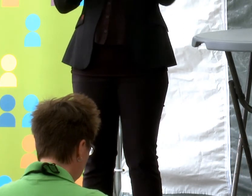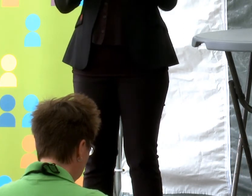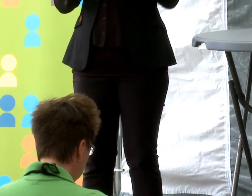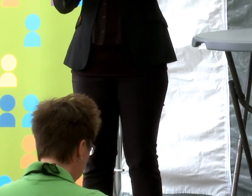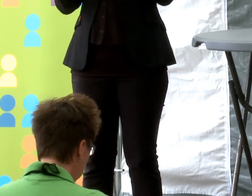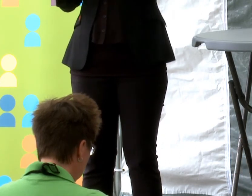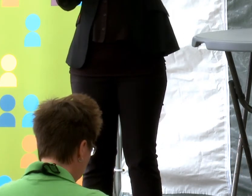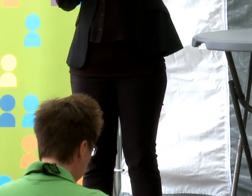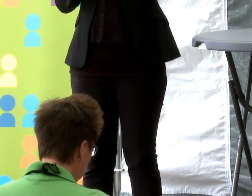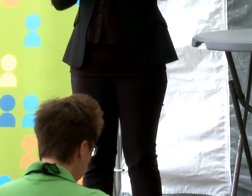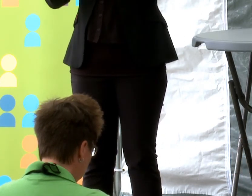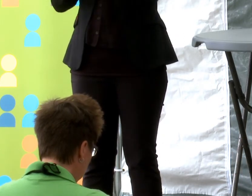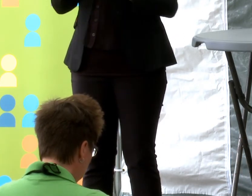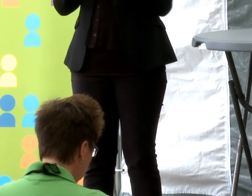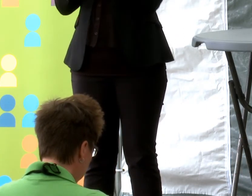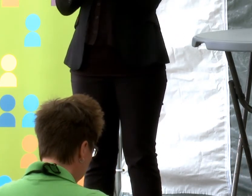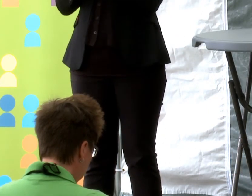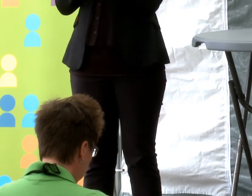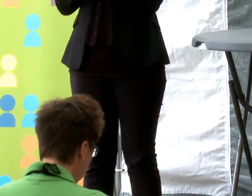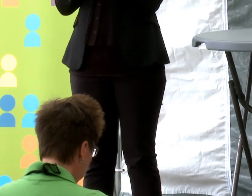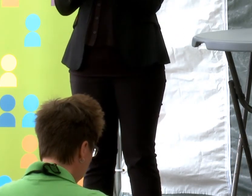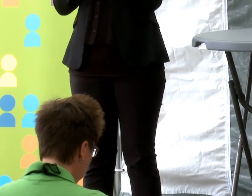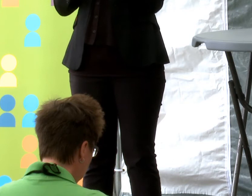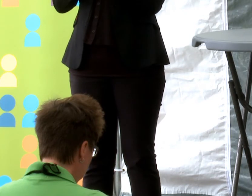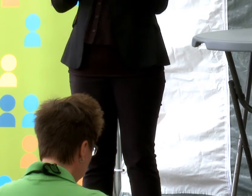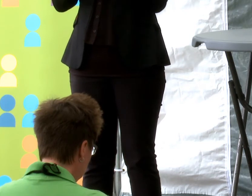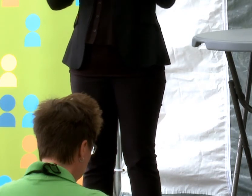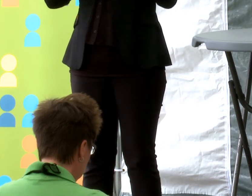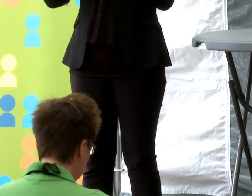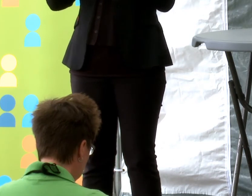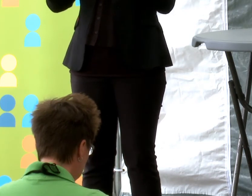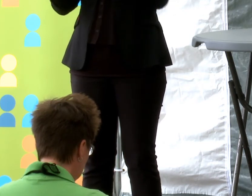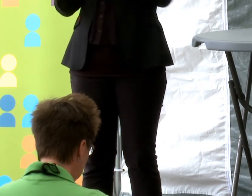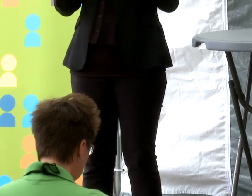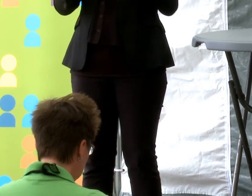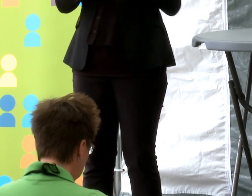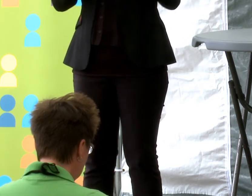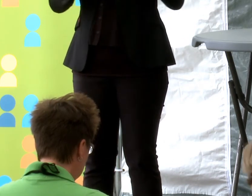ålder under det här året. Bara det här är en av flera aktiviteter som vi kommer att göra.